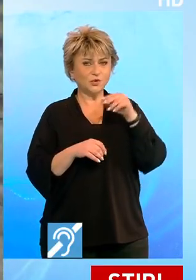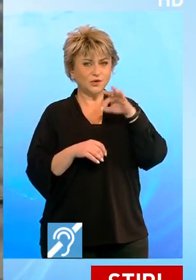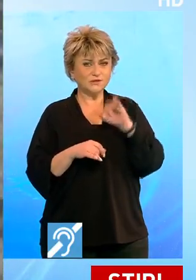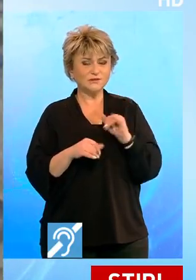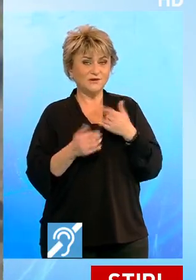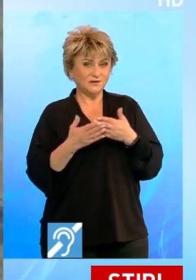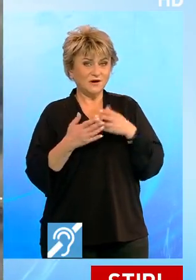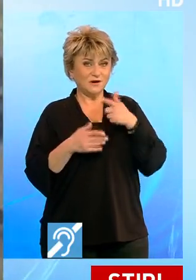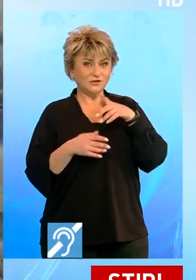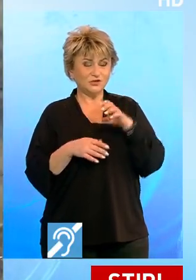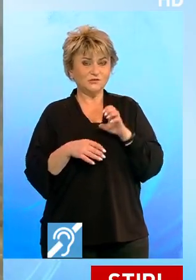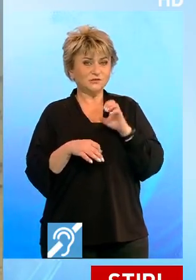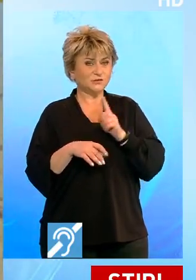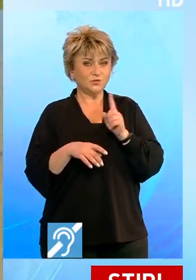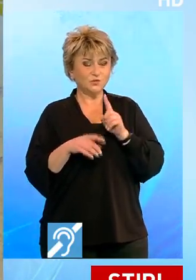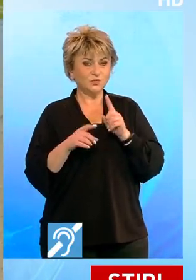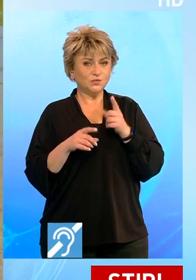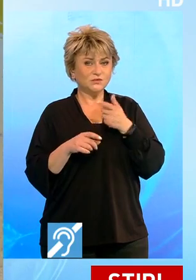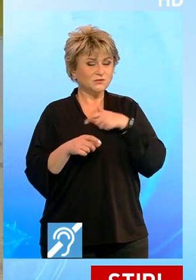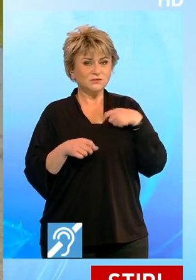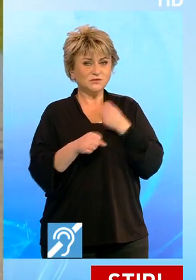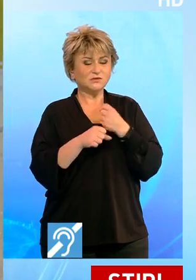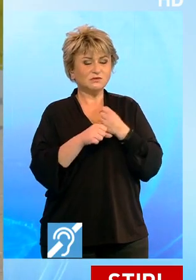astfel încât algele să nu se poată înmulți în continuare.